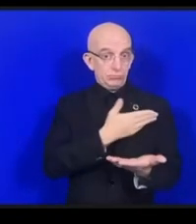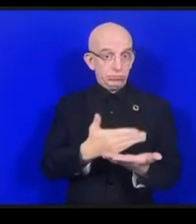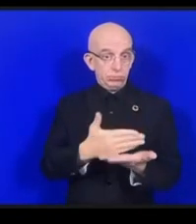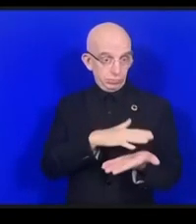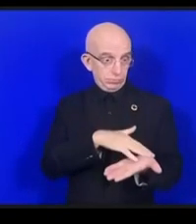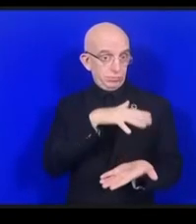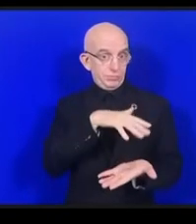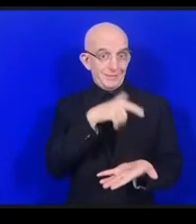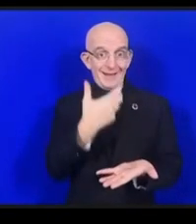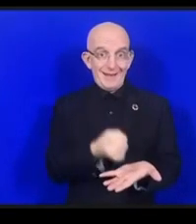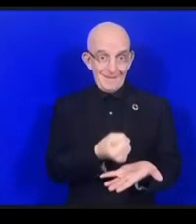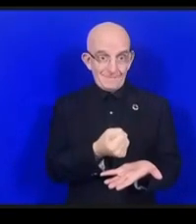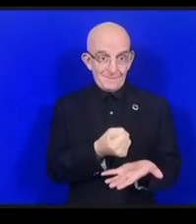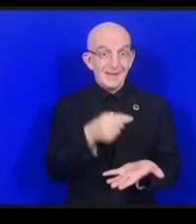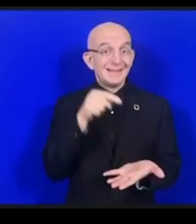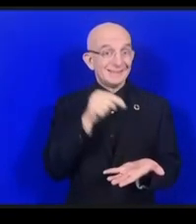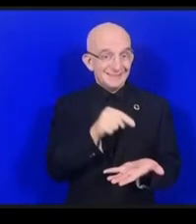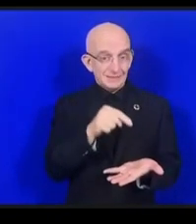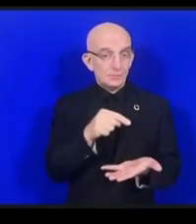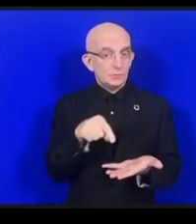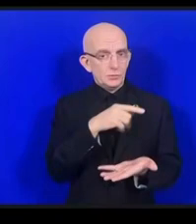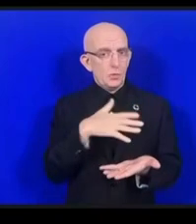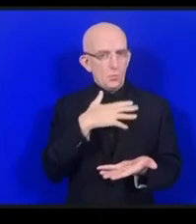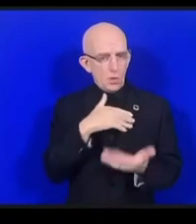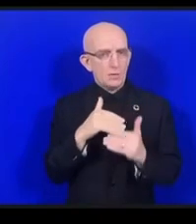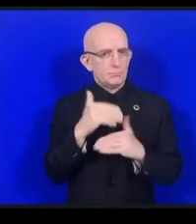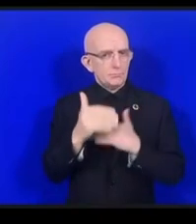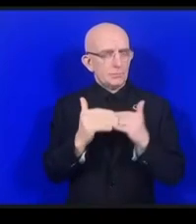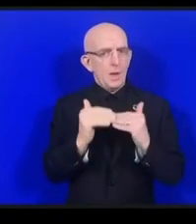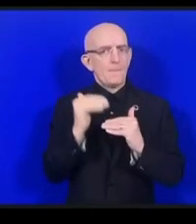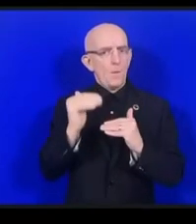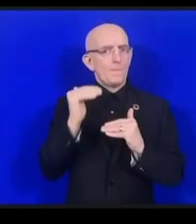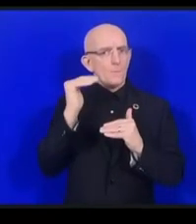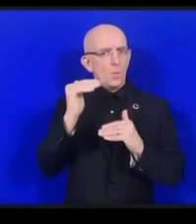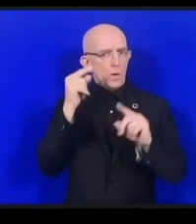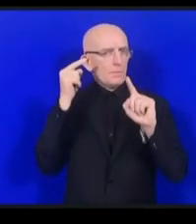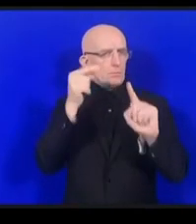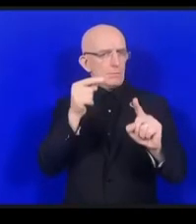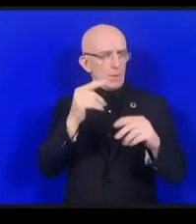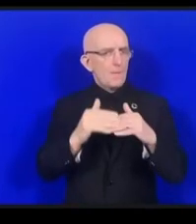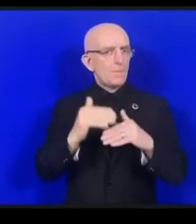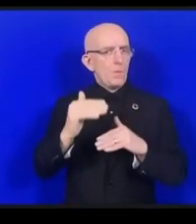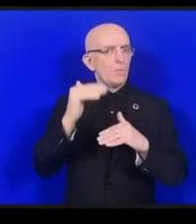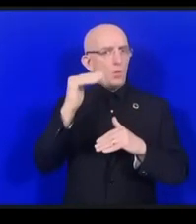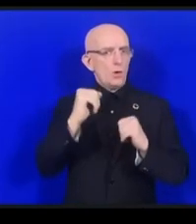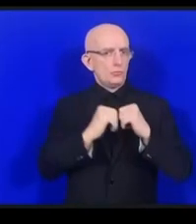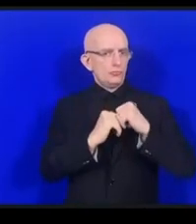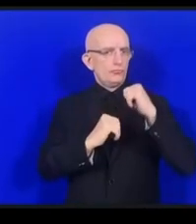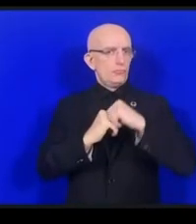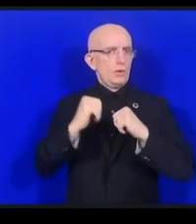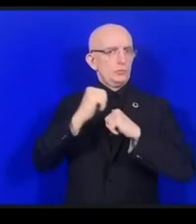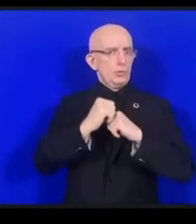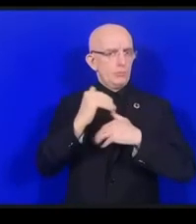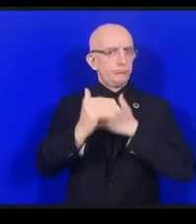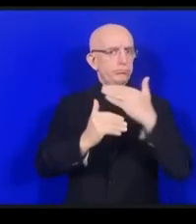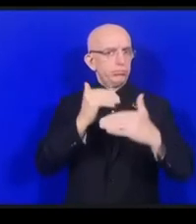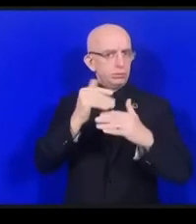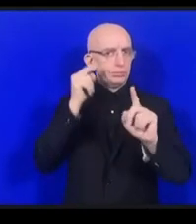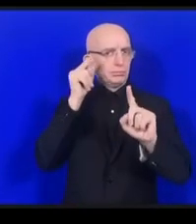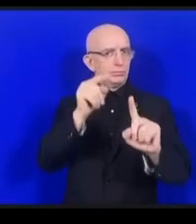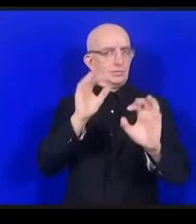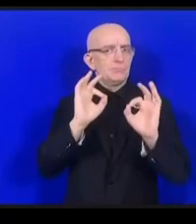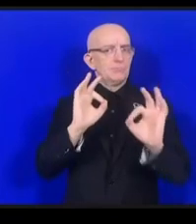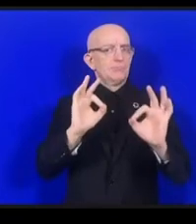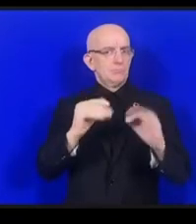通してこれは開発に関しても権利を守る